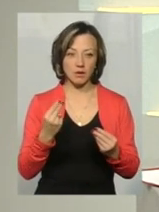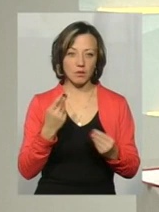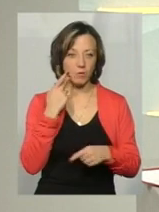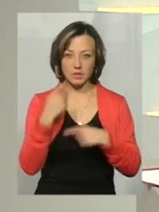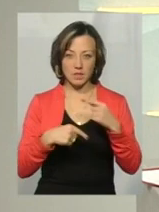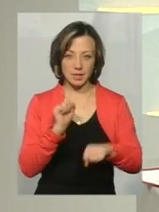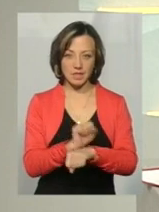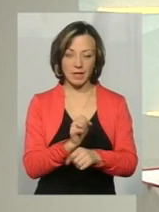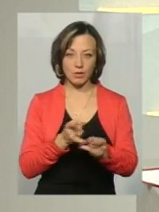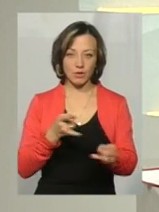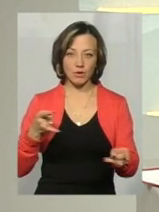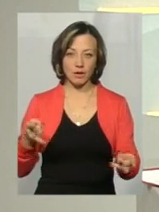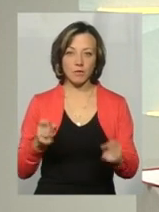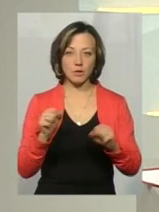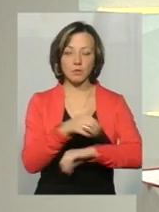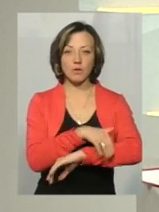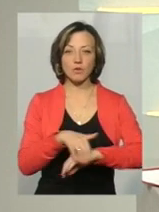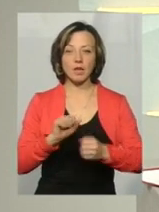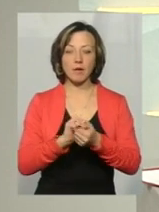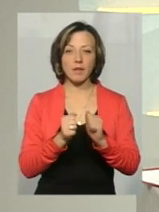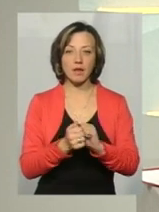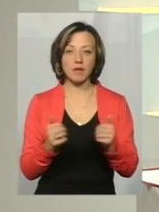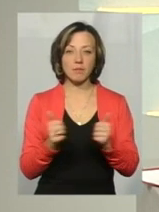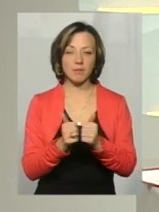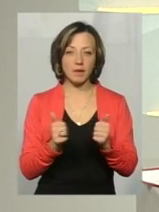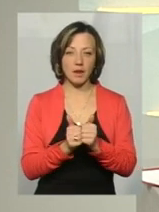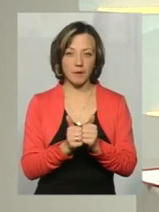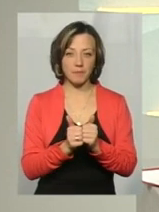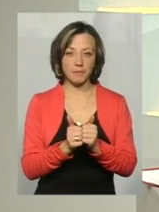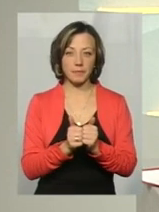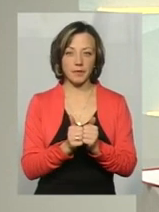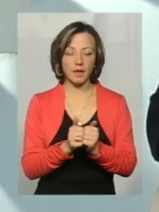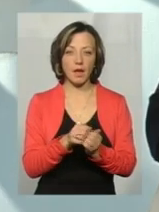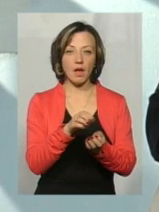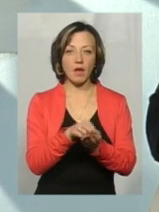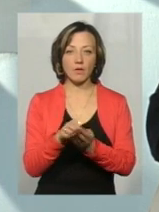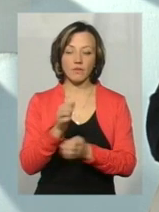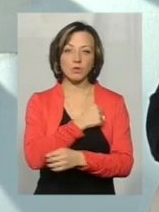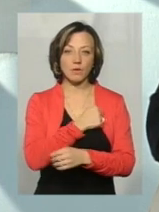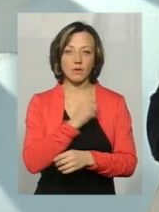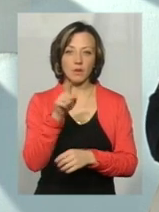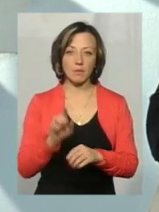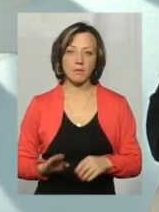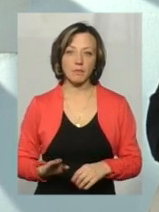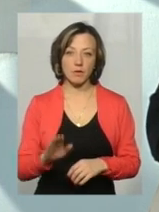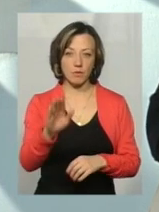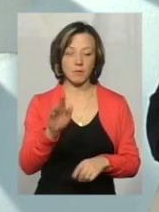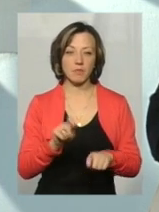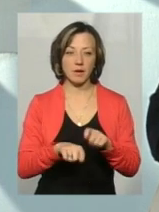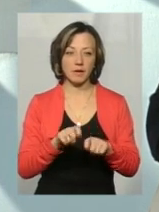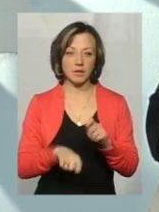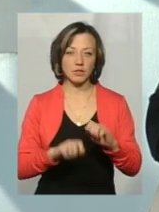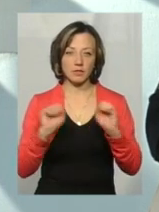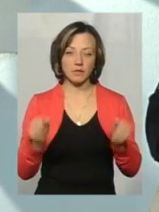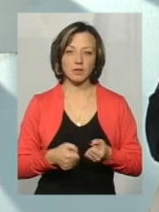затори. Вони можуть по вулиці Кам'янецька біля кладовища військового, якраз отам під горб вони з такою швидкостю